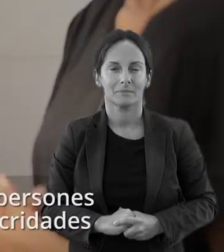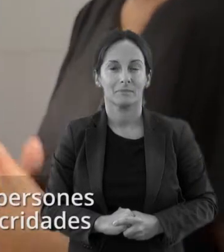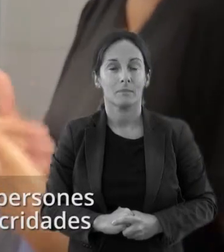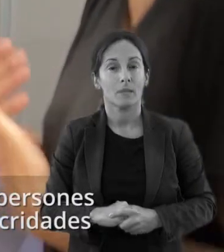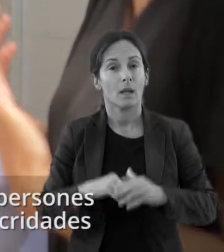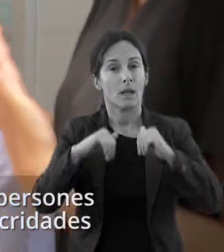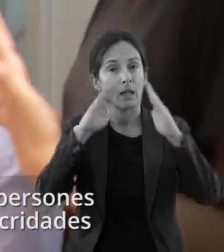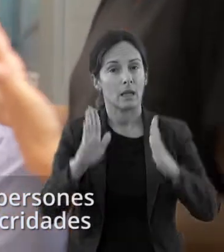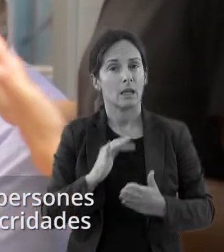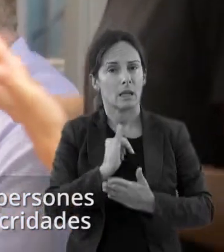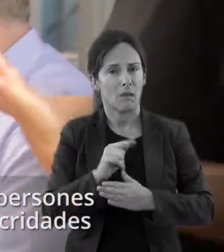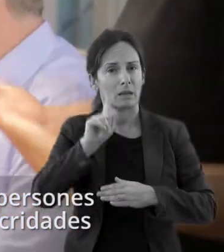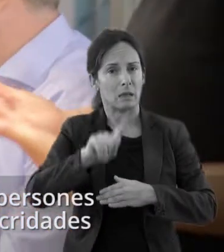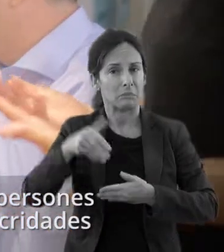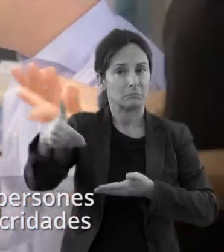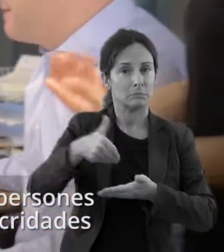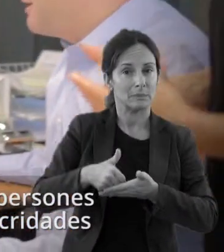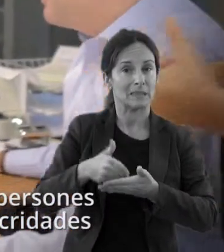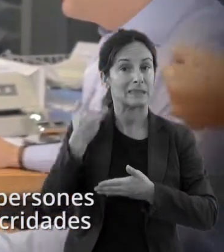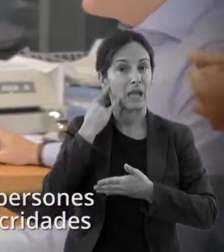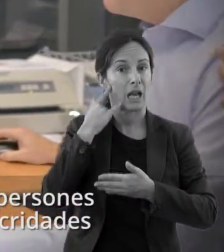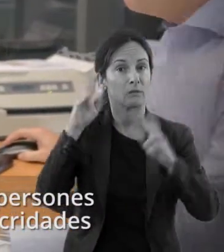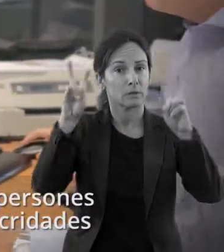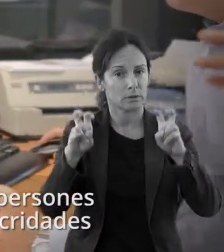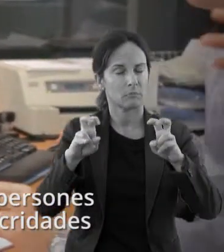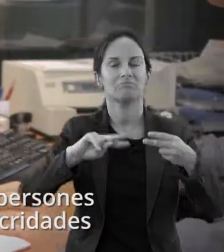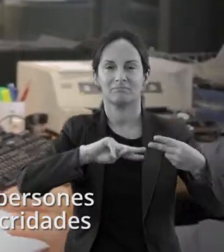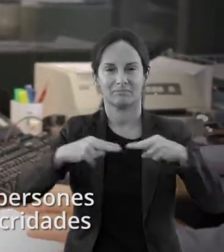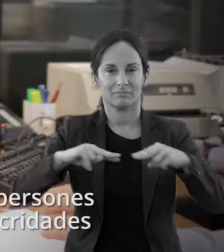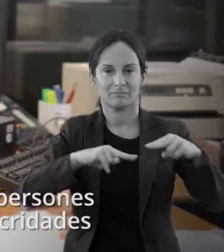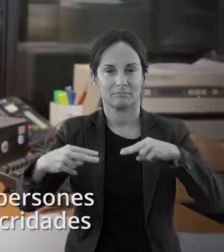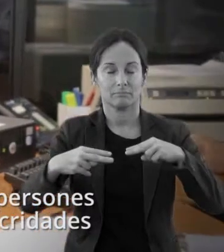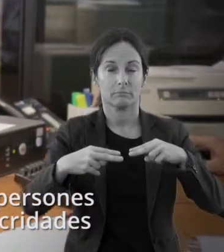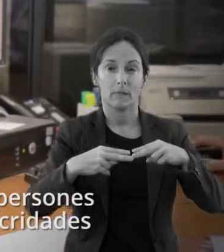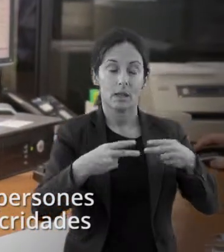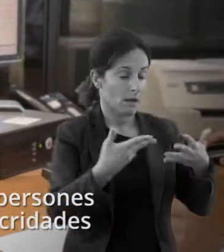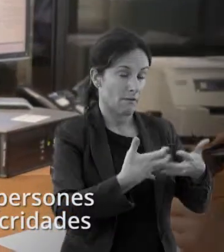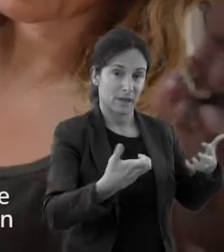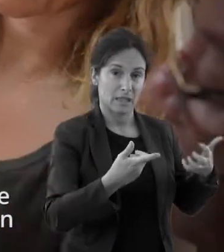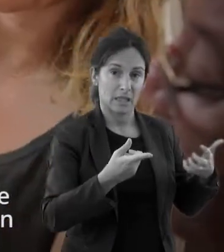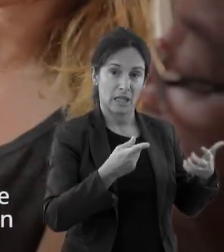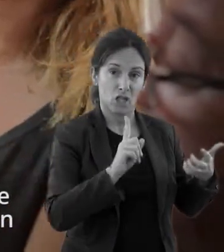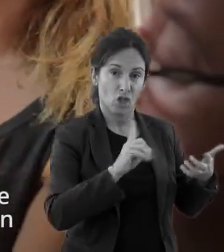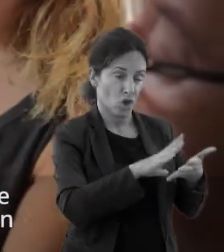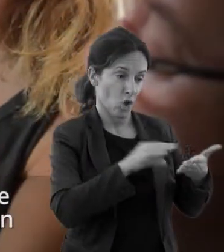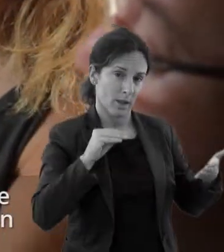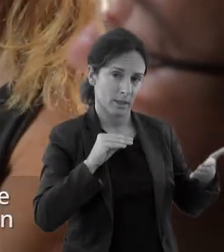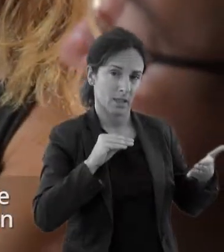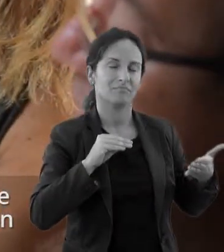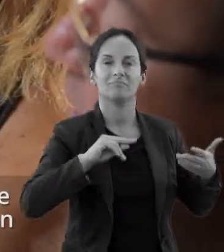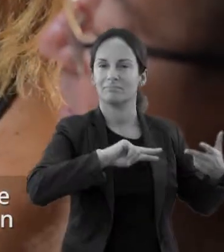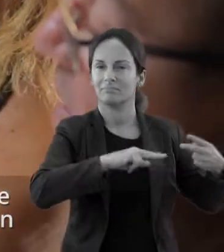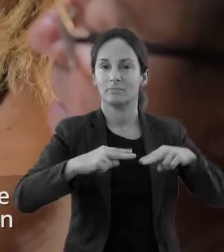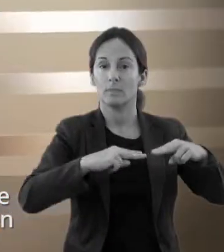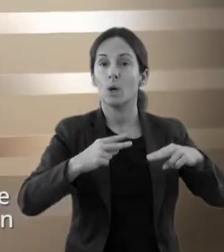Així mateix, l'IMAS també dona suport a les persones sordes i sorcelles per a la realització de cridades telefòniques i la